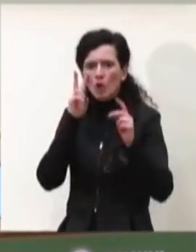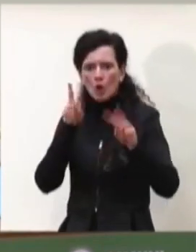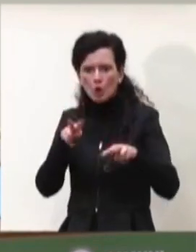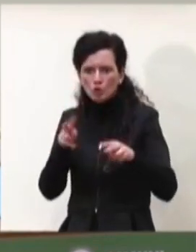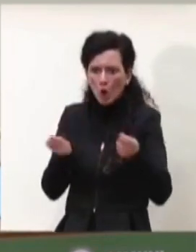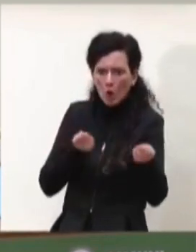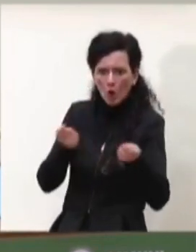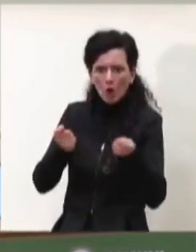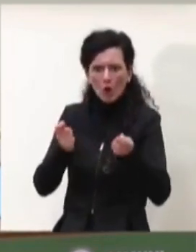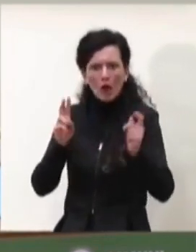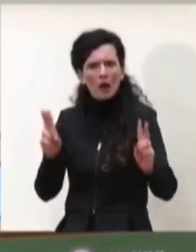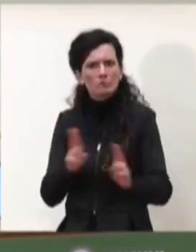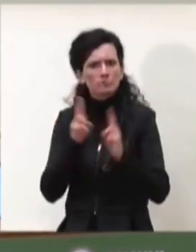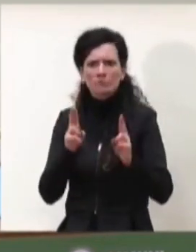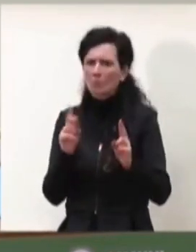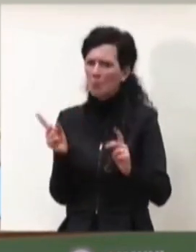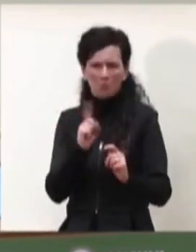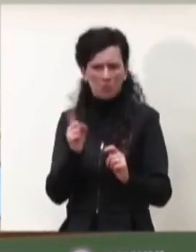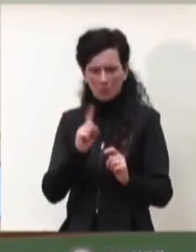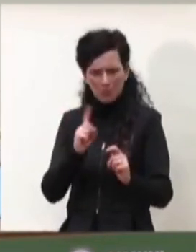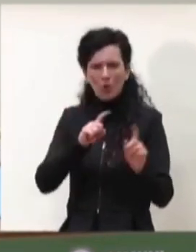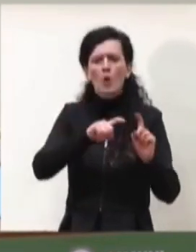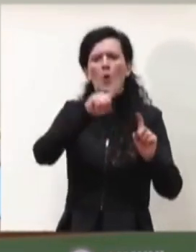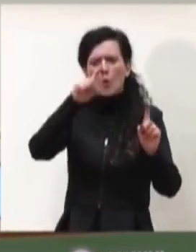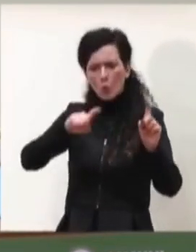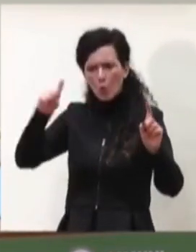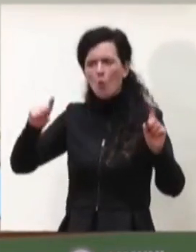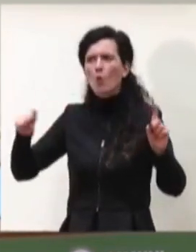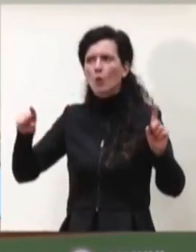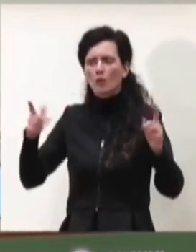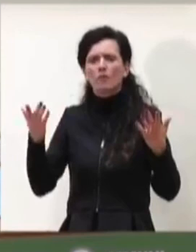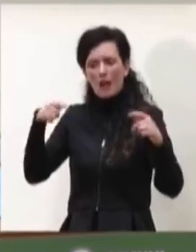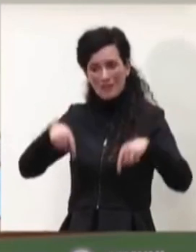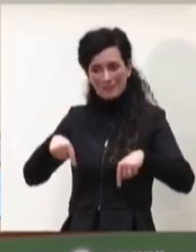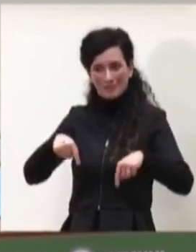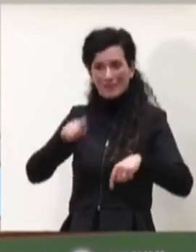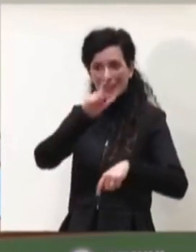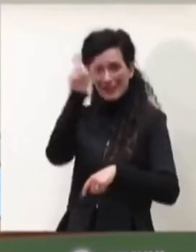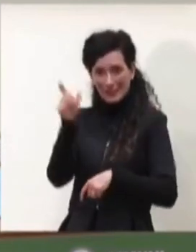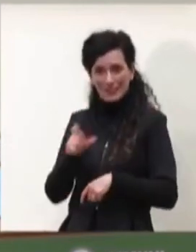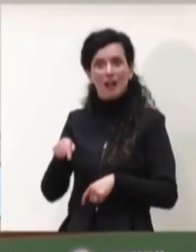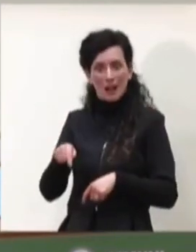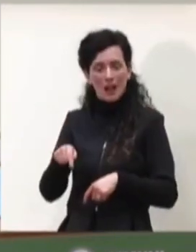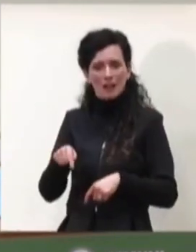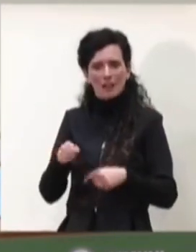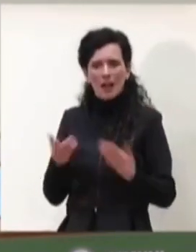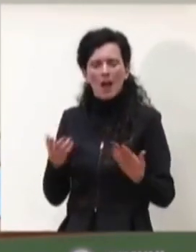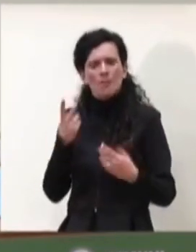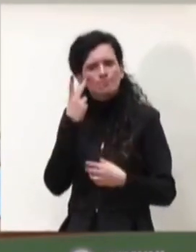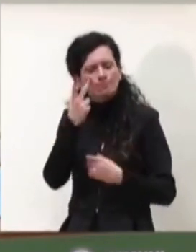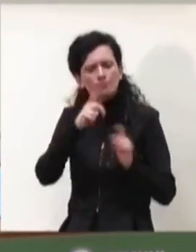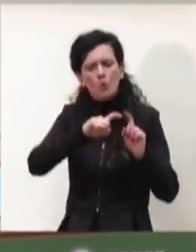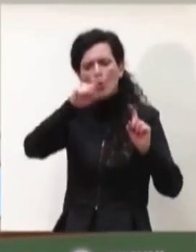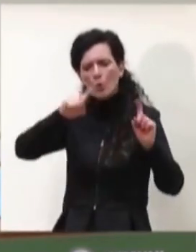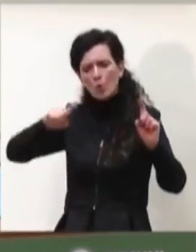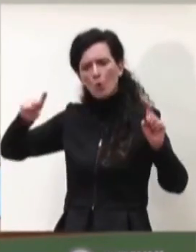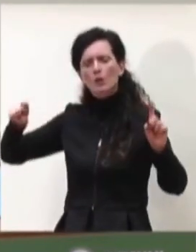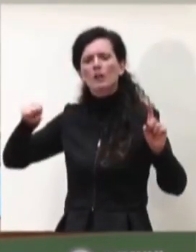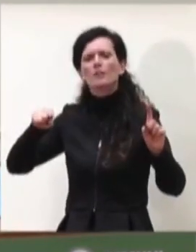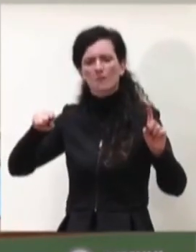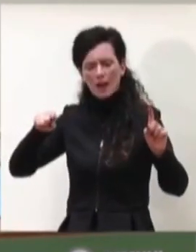la curva che vediamo nel nostro paese è certamente una curva